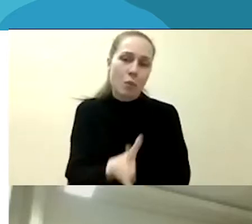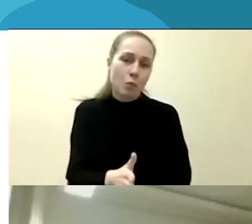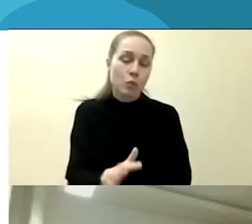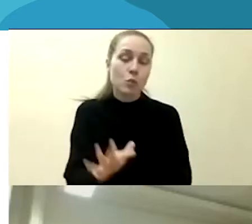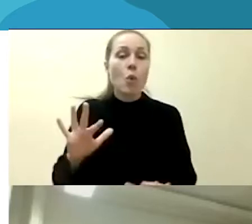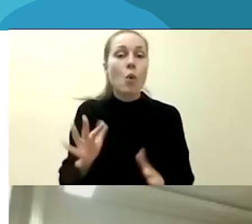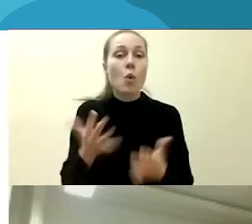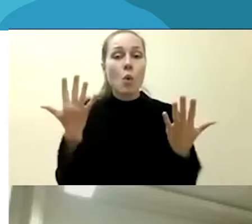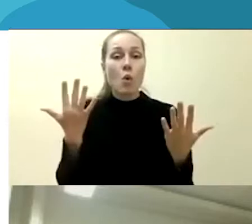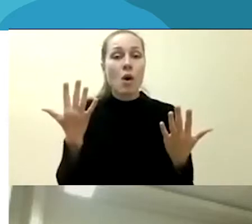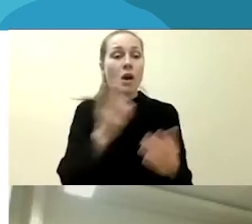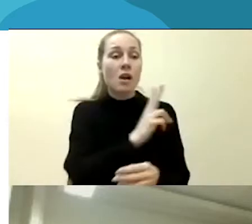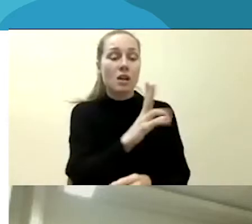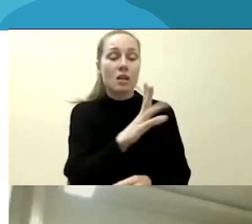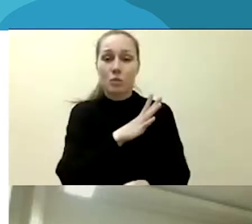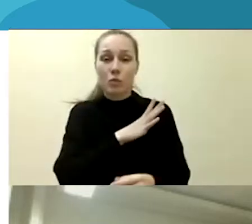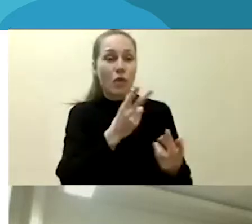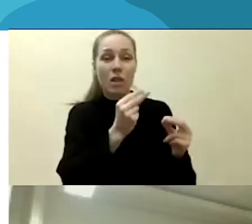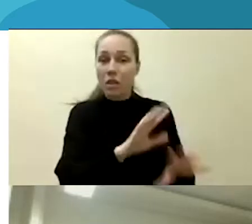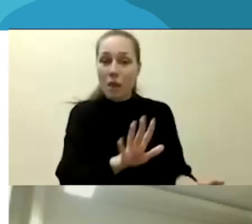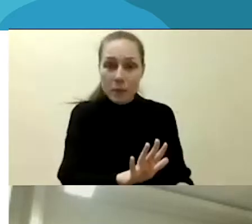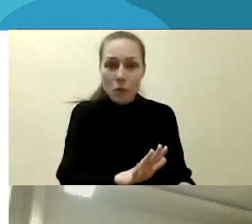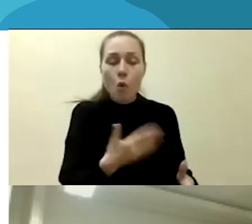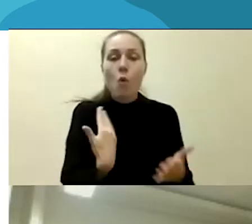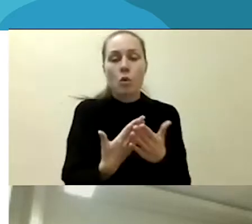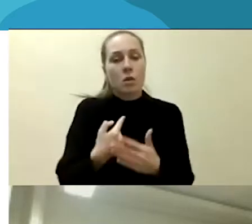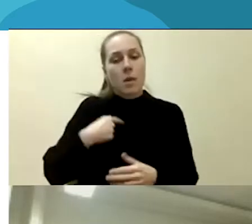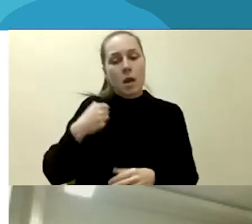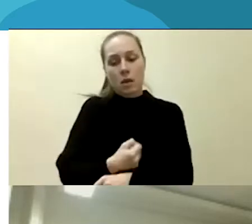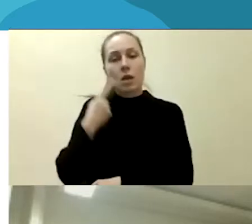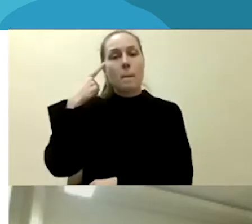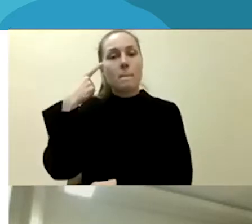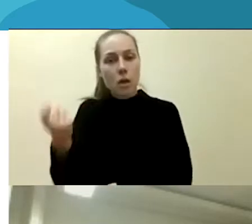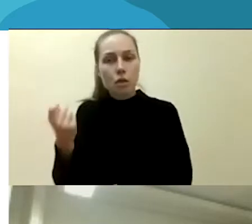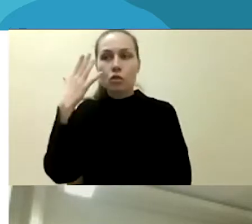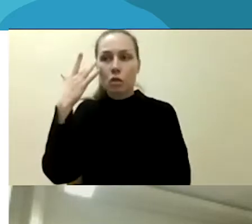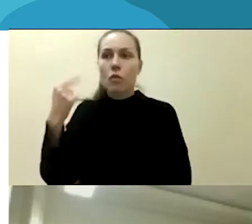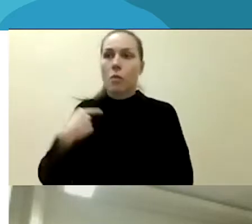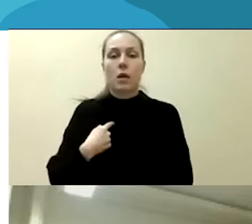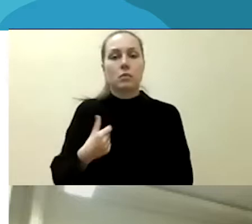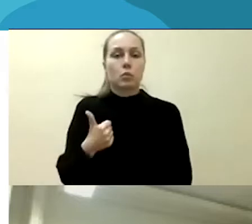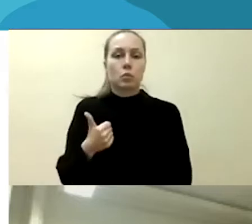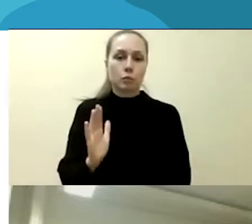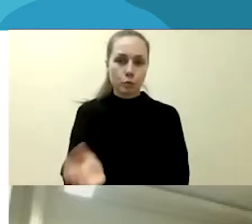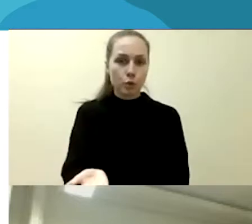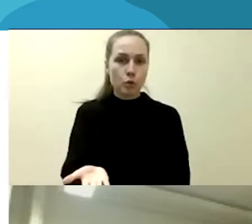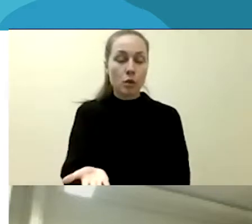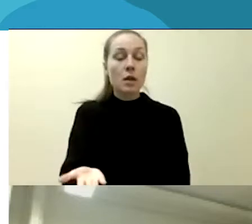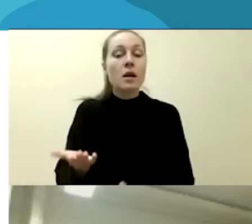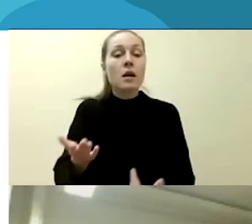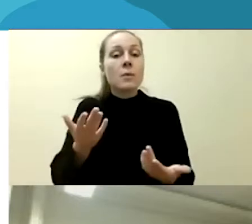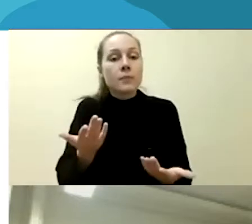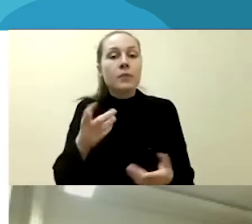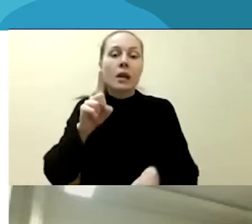anksčiau nepasisekė, tai kodėl aš turėčiau apie tai pranešti ir manyti, kad man pasiseks? Taip pat dažnai nutinka taip,